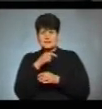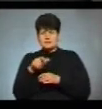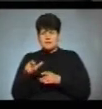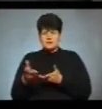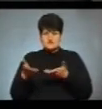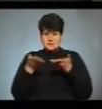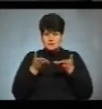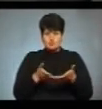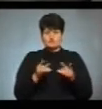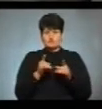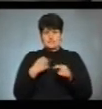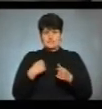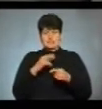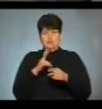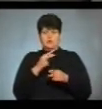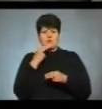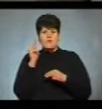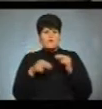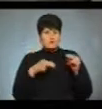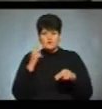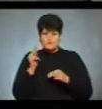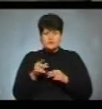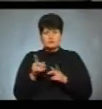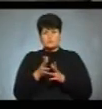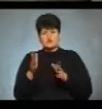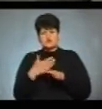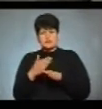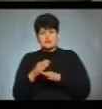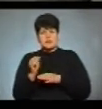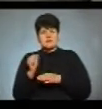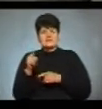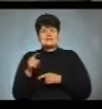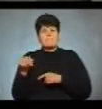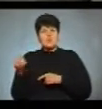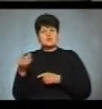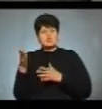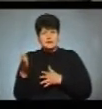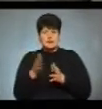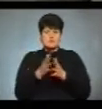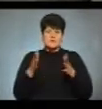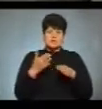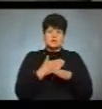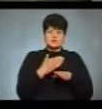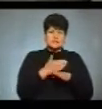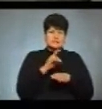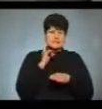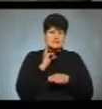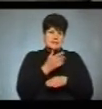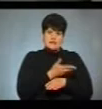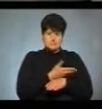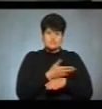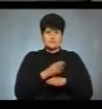запросуємо, щоб нас ніхто не звинувати в тому, що більша частина аудиторії за Порошенка, чи більша аудиторія частина за Зеленського.